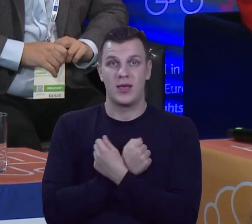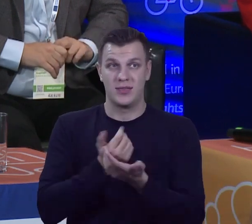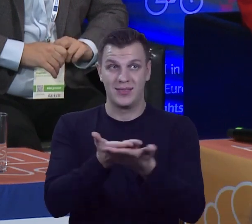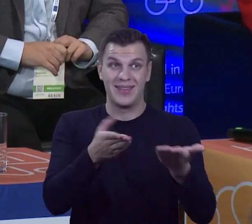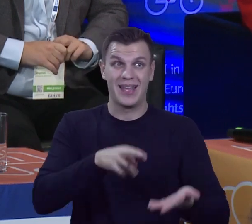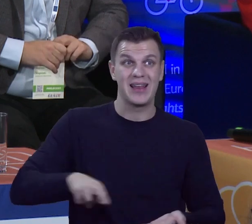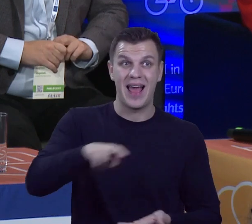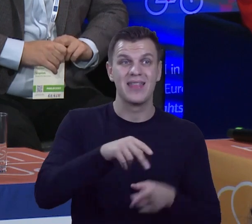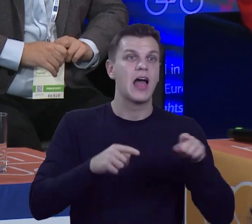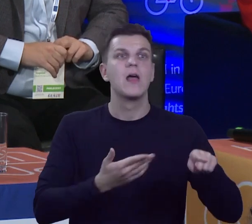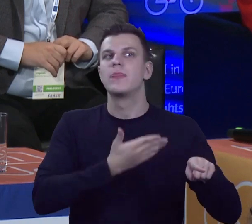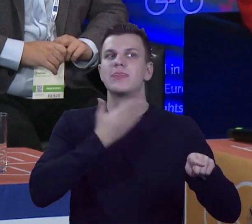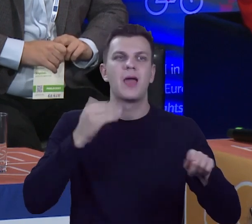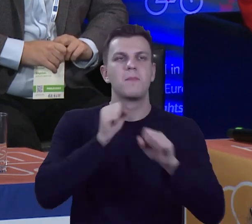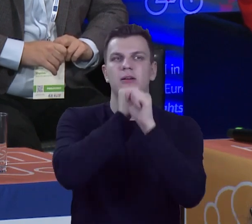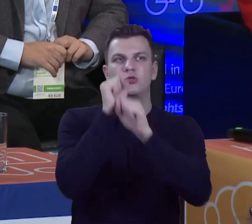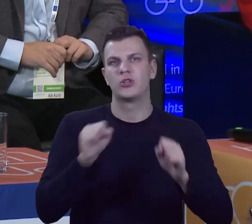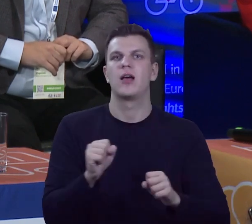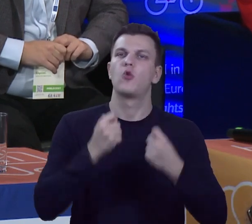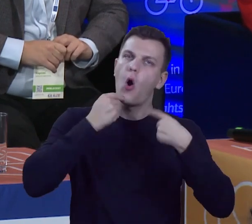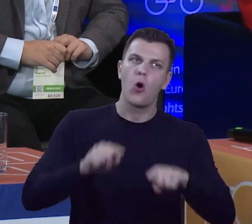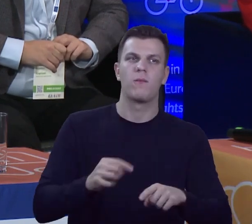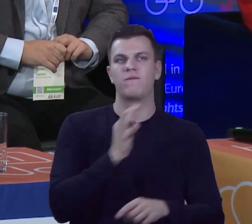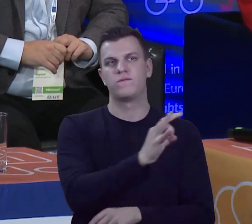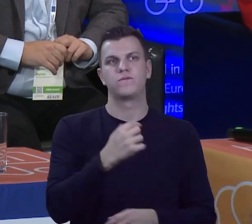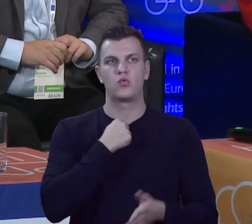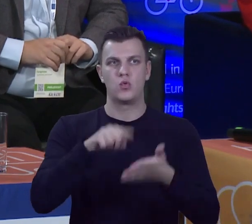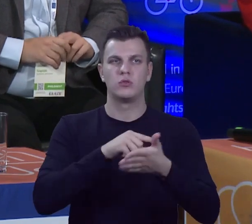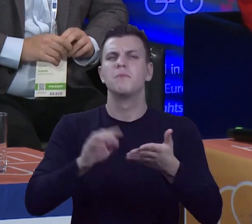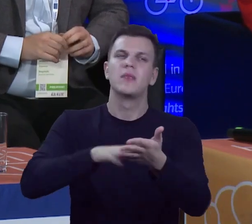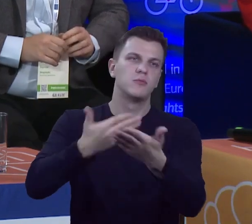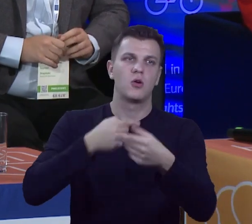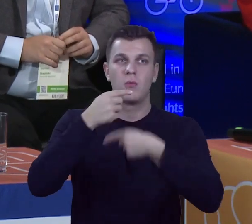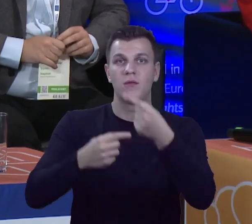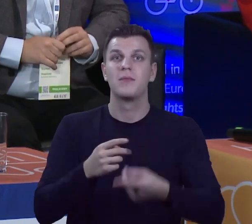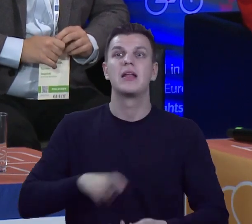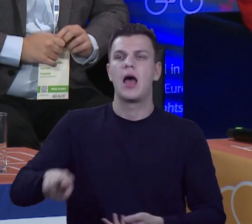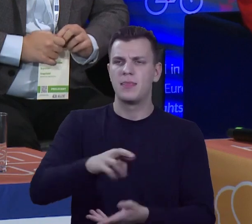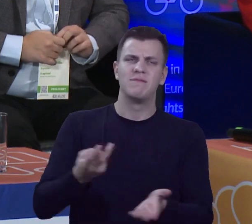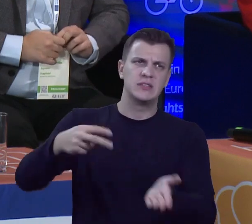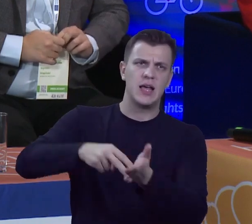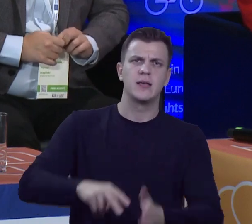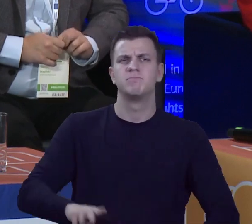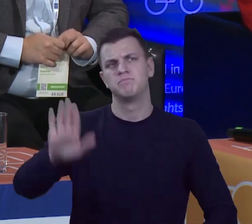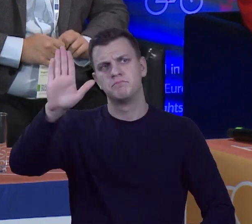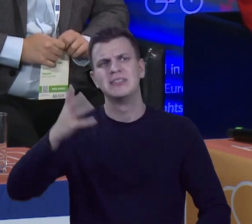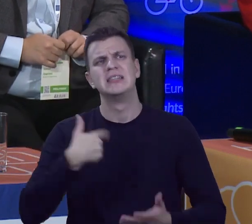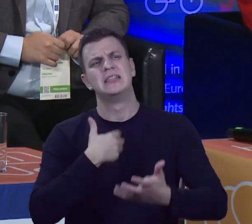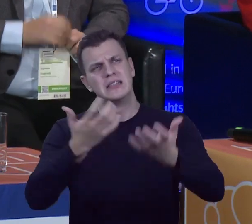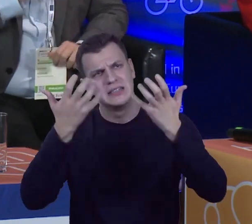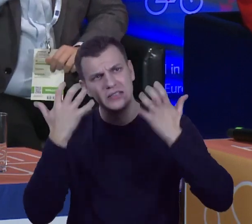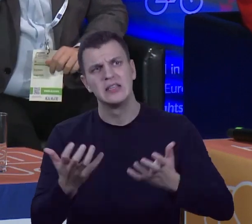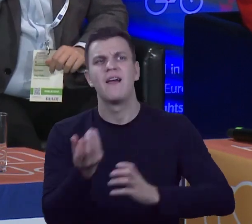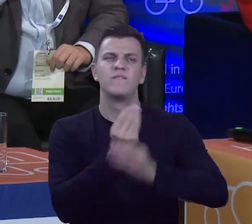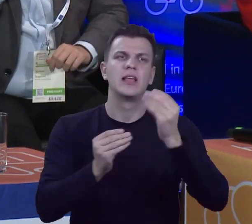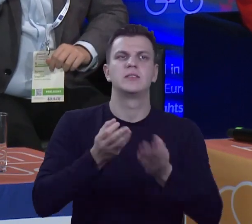żadnej odpowiedzialności jak głosują. Żadnej. No na przykład, przykład powiem. Radny wstaje i mówi tak, zwiększamy tam liczbę